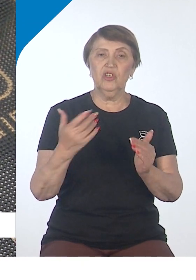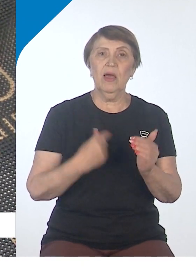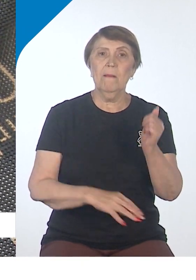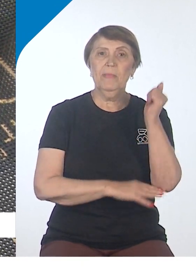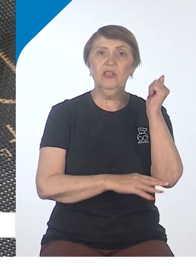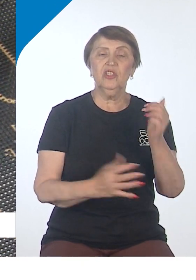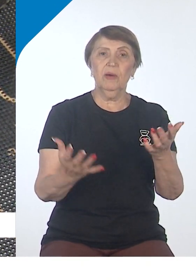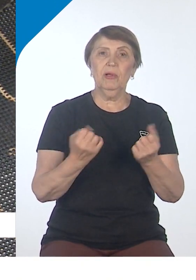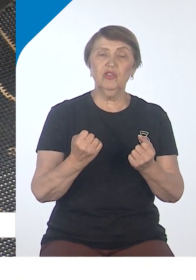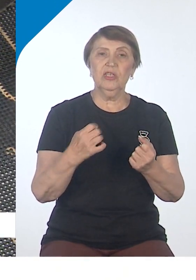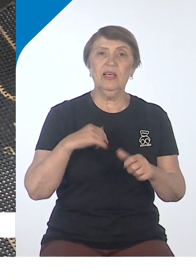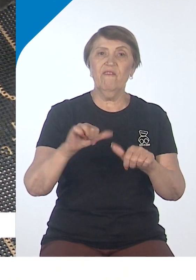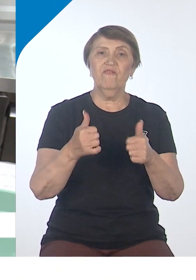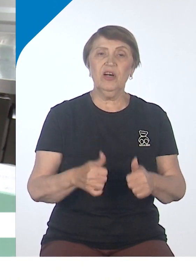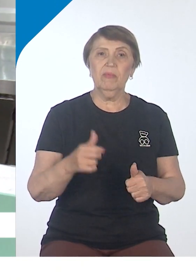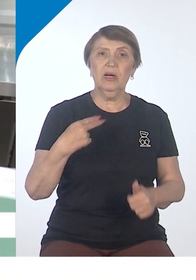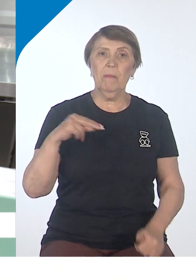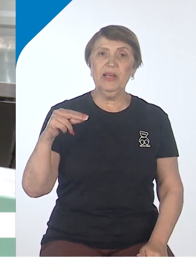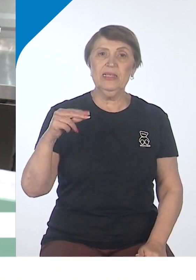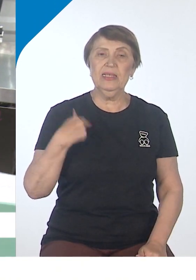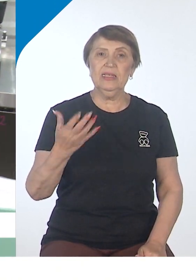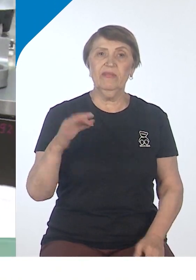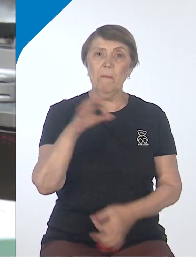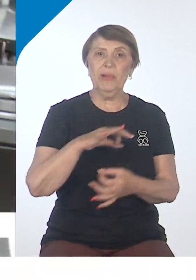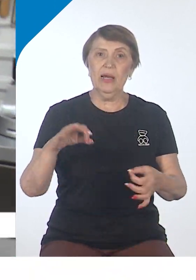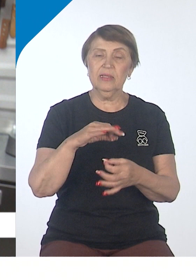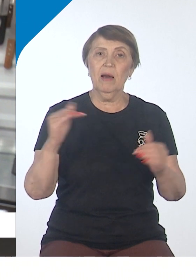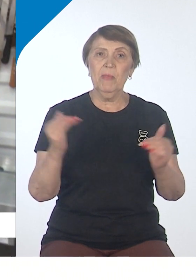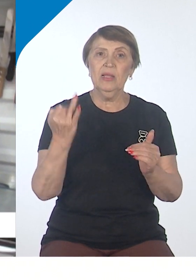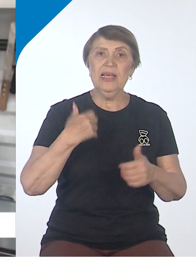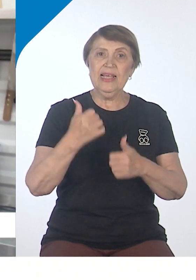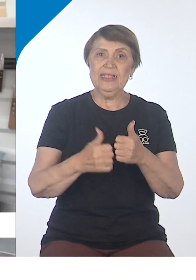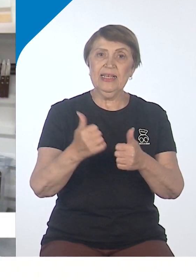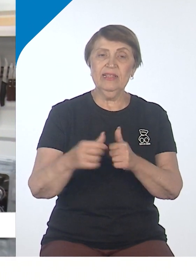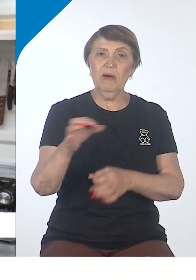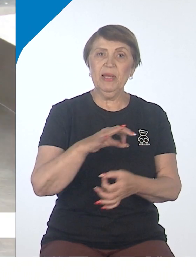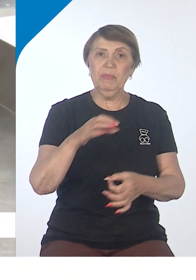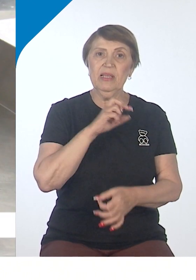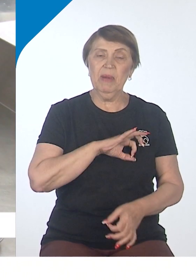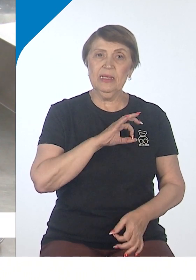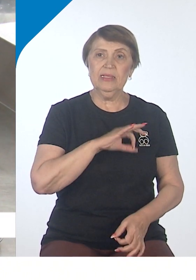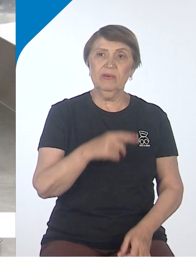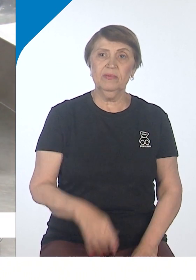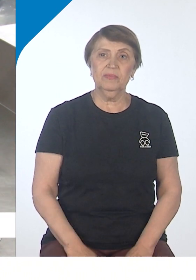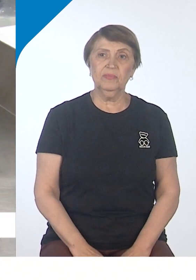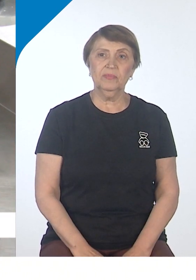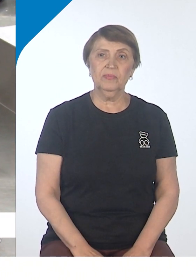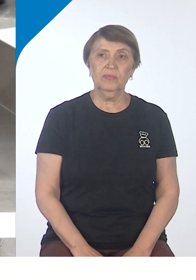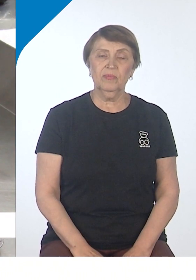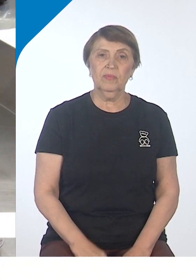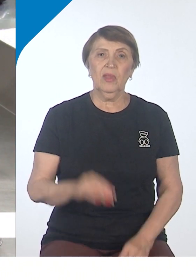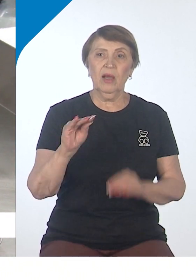получают в рамках президентского нацпроекта малое и среднее предпринимательство. Бизнес может снизить ставку на 1% по всем микрозаймам,